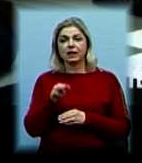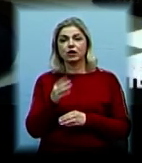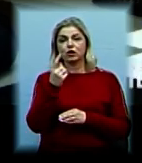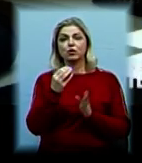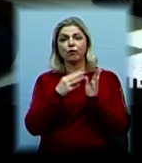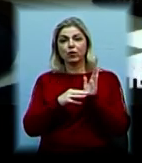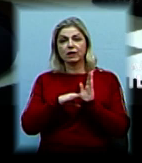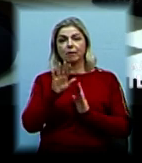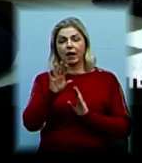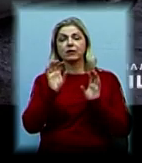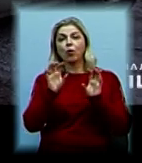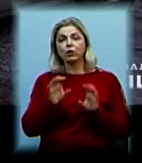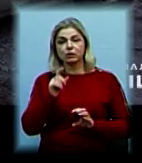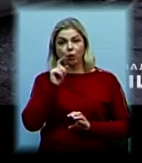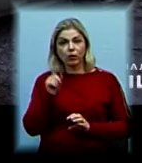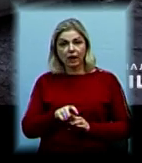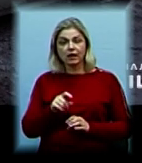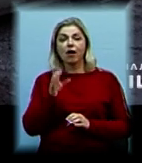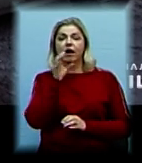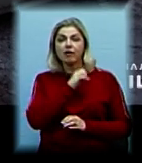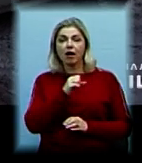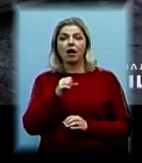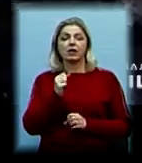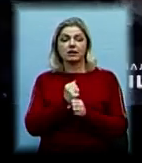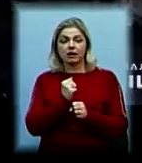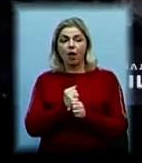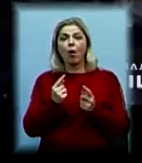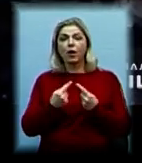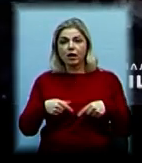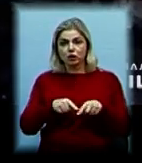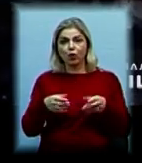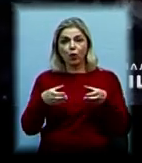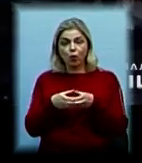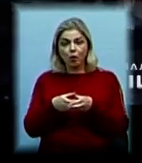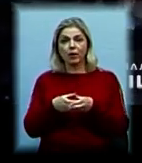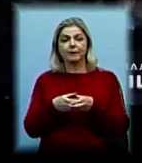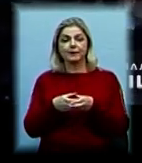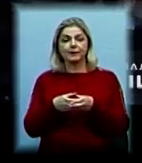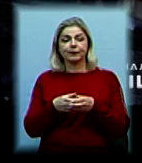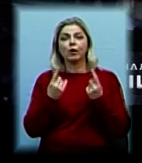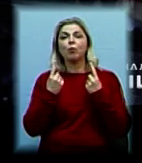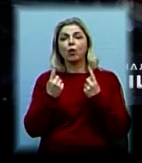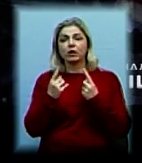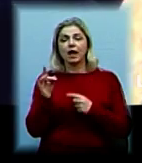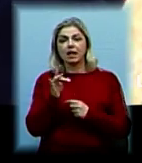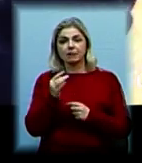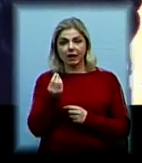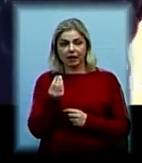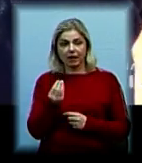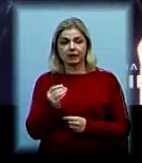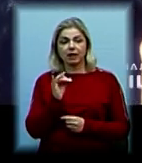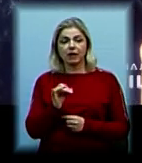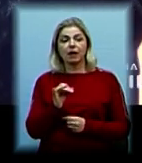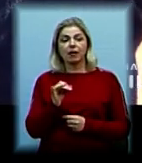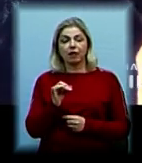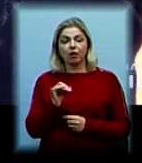Кримінального кодексу України. Традіжка вчинена організованою групою особливо в великих розмірах. Водяться слідчі дії. При